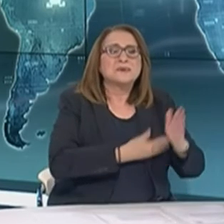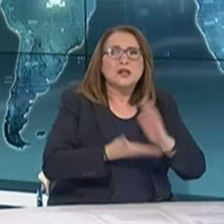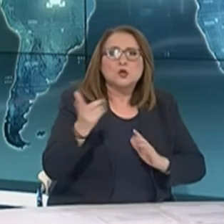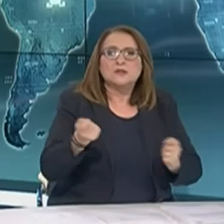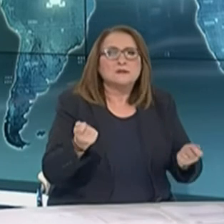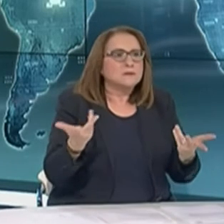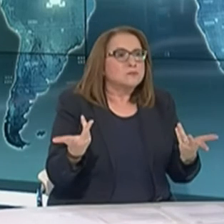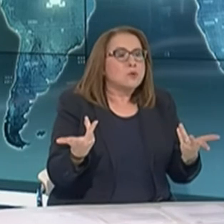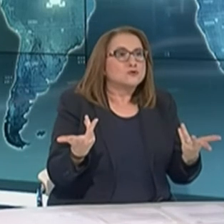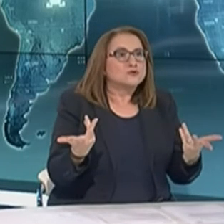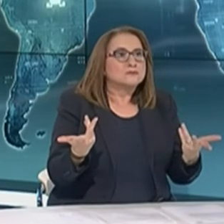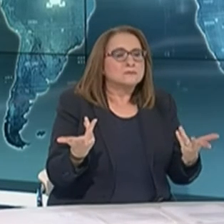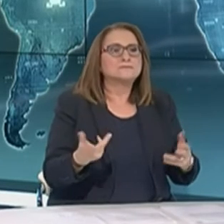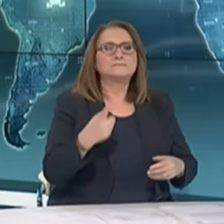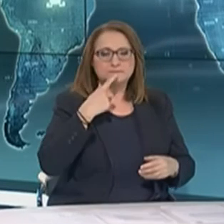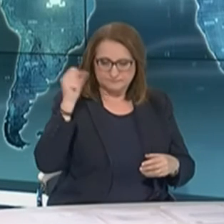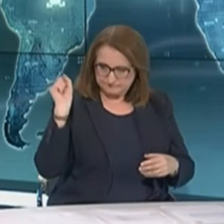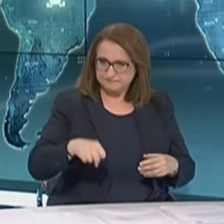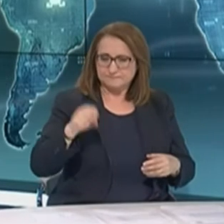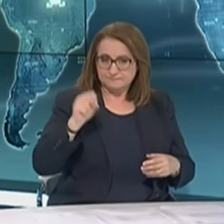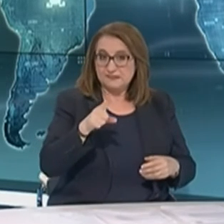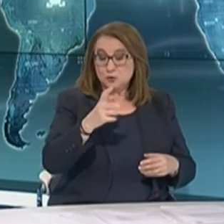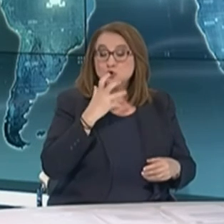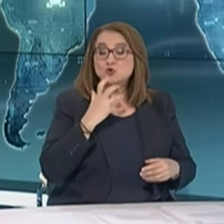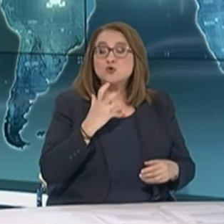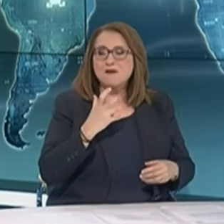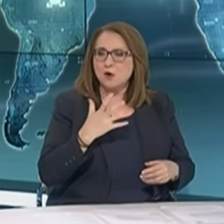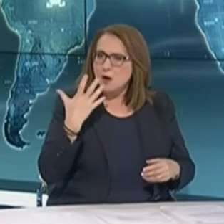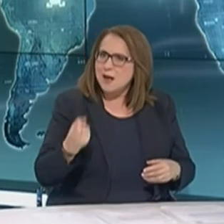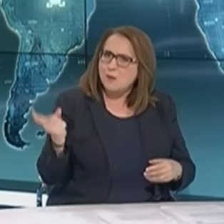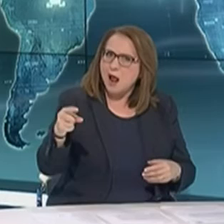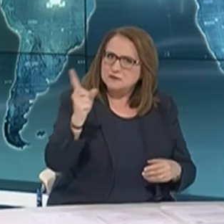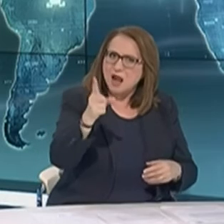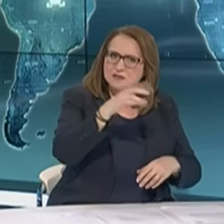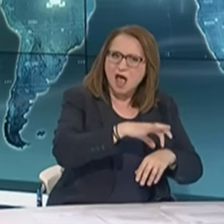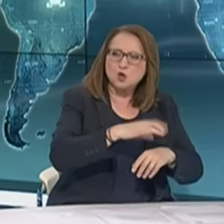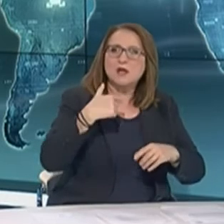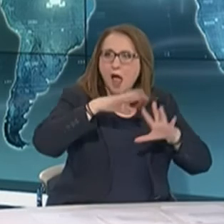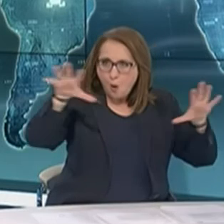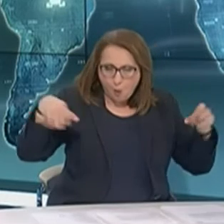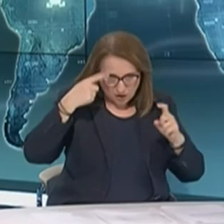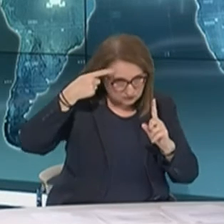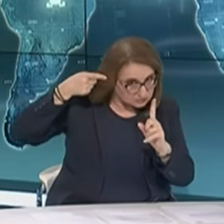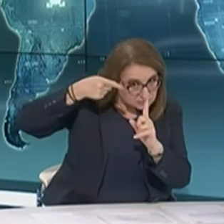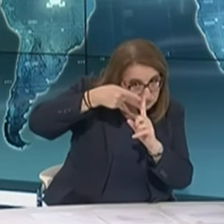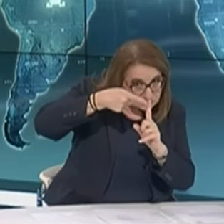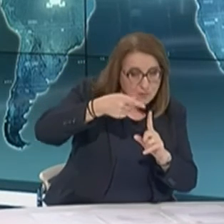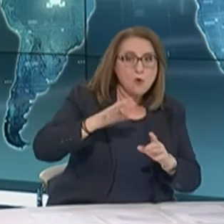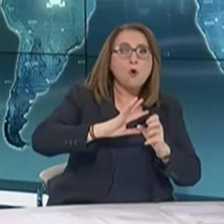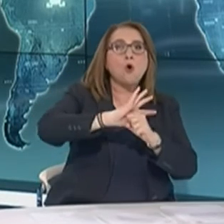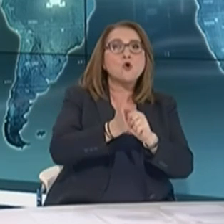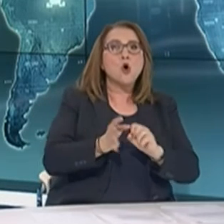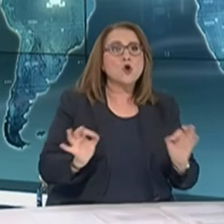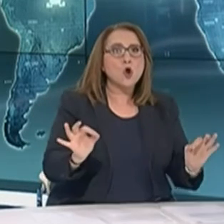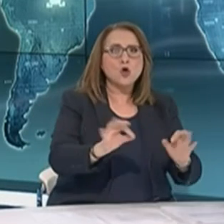αυτό που λέτε γιατί δεν είναι μόνο ο νέος ιός ο οποίος προκαλεί τα αναπνευστικά προβλήματα ή την υπιότατη ίωση στο 85% των περιπτώσεων μπορεί να είναι